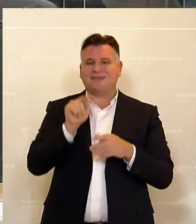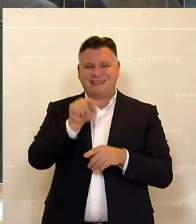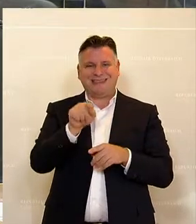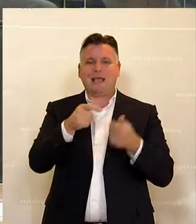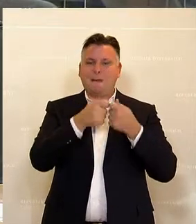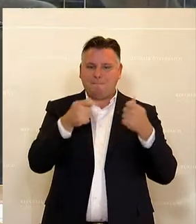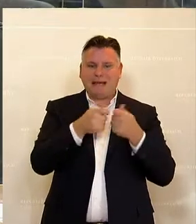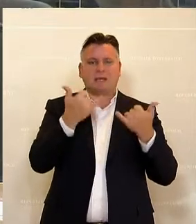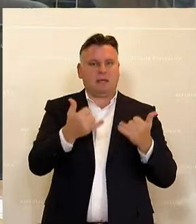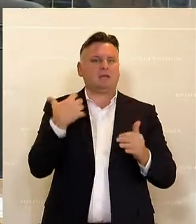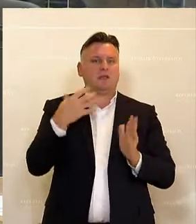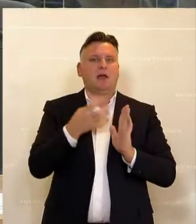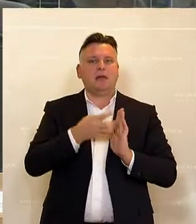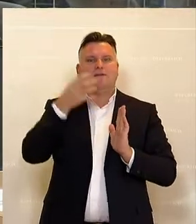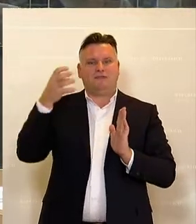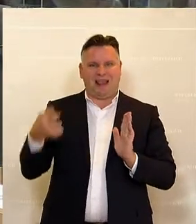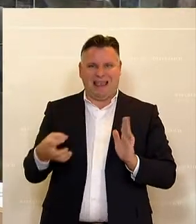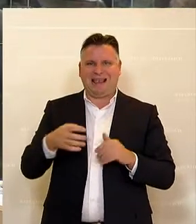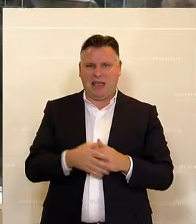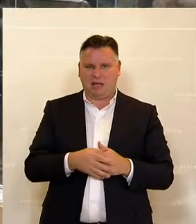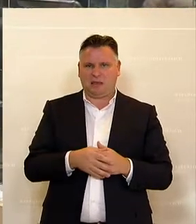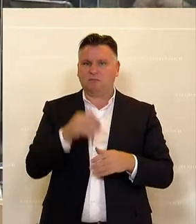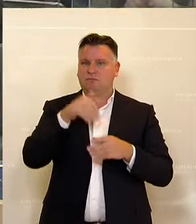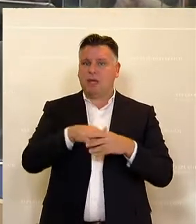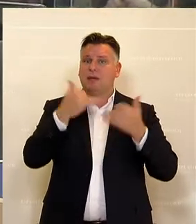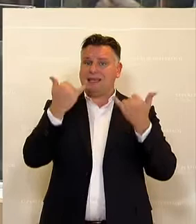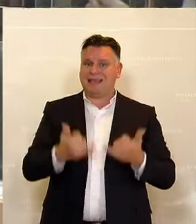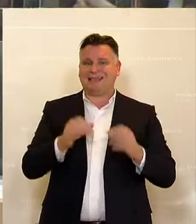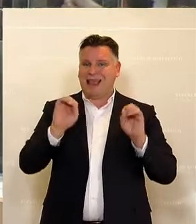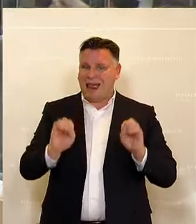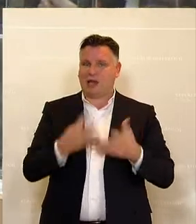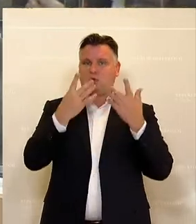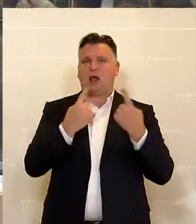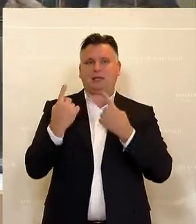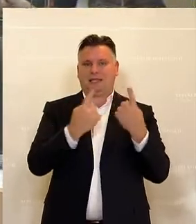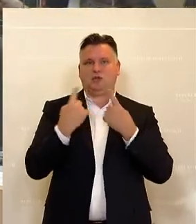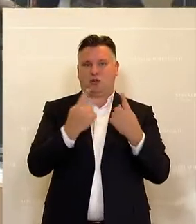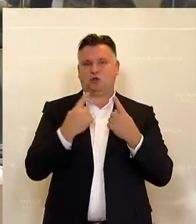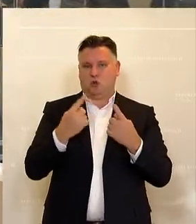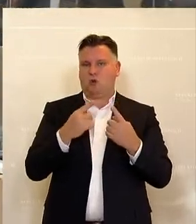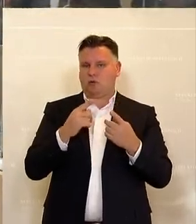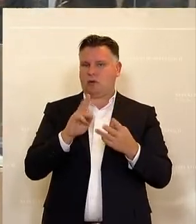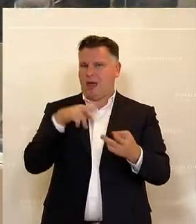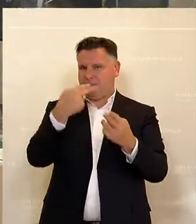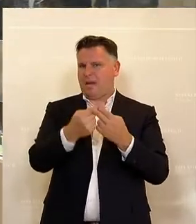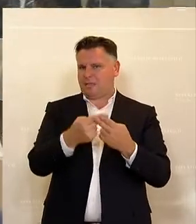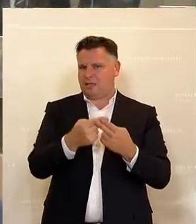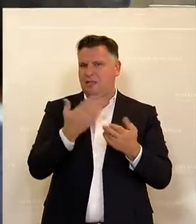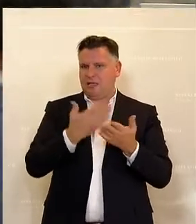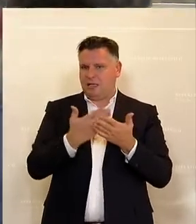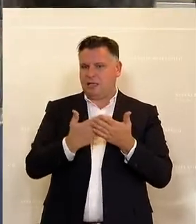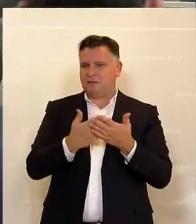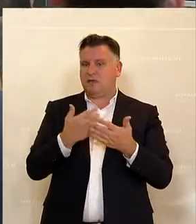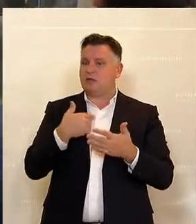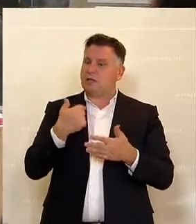verlängert. Aber wir haben sie natürlich auch den aktuellen Erfordernissen angepasst. Das ist, glaube ich, auch ganz entscheidend, dass wir eben